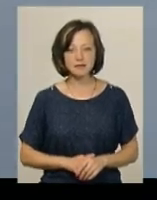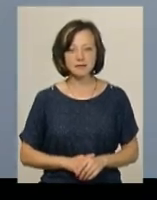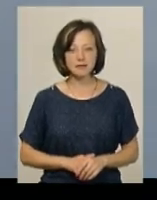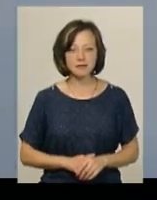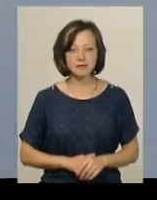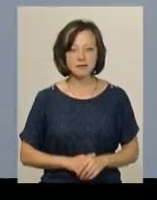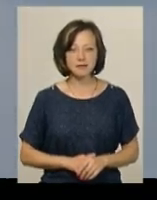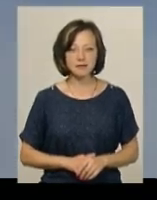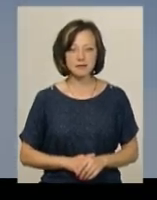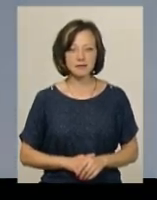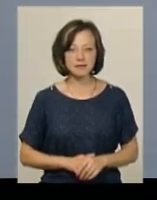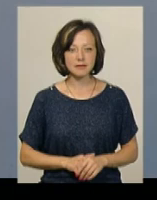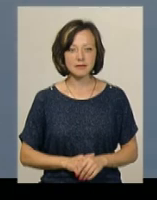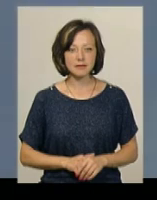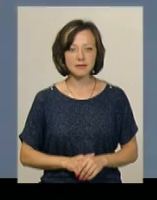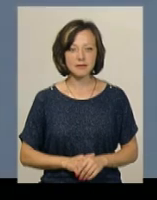Дарина Денисенко,